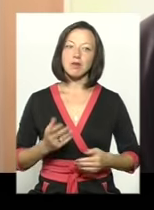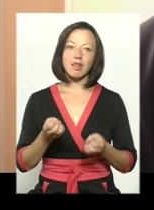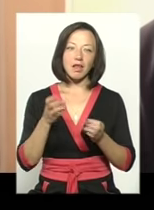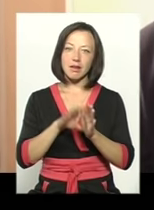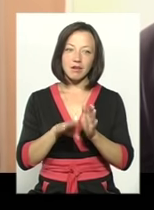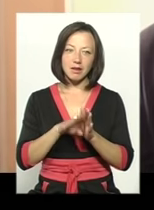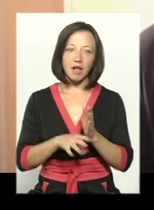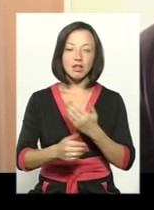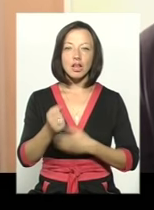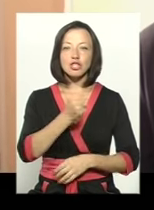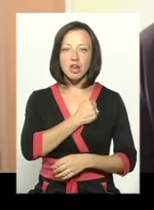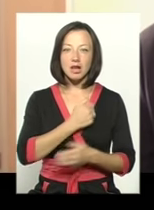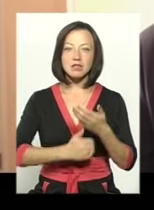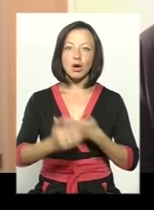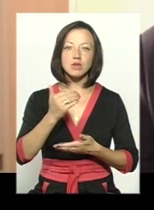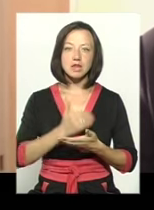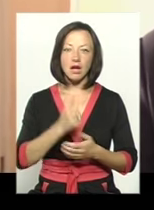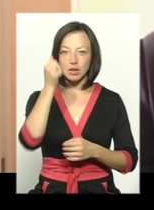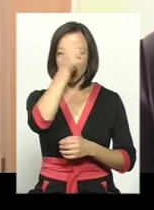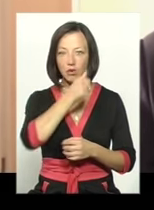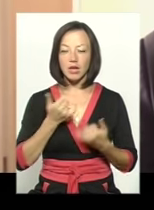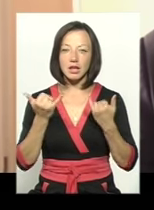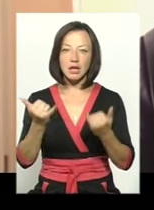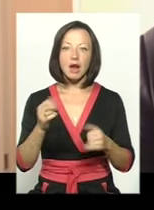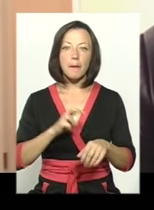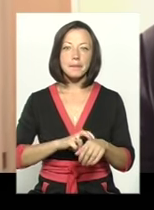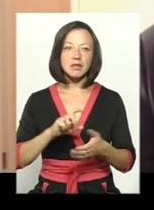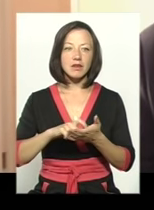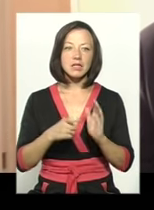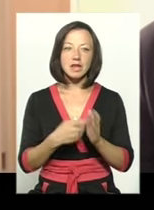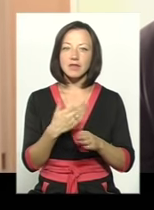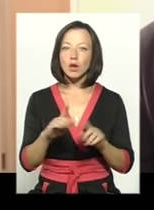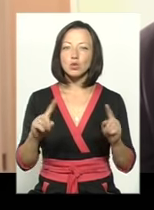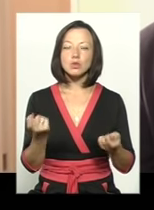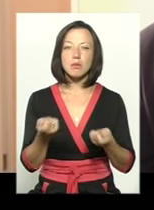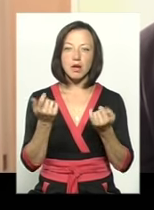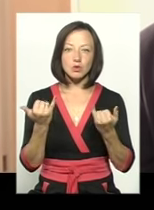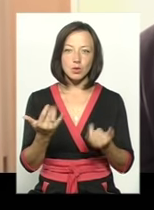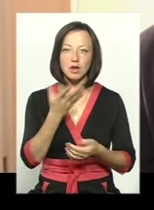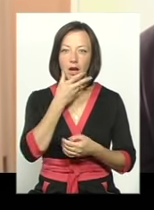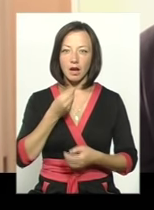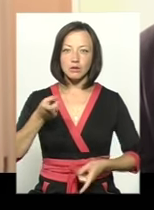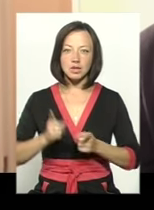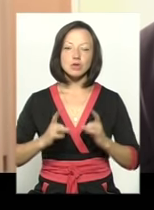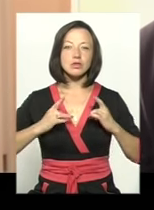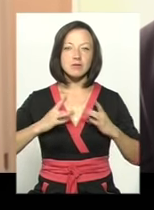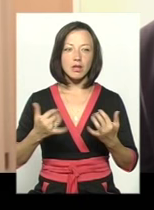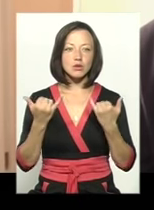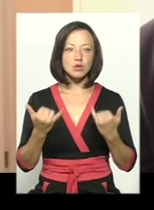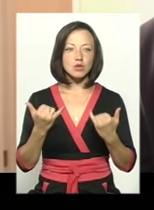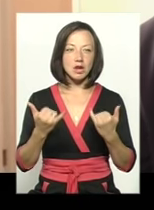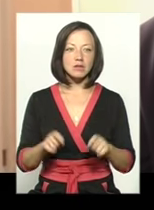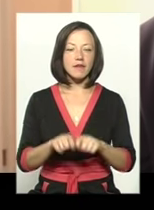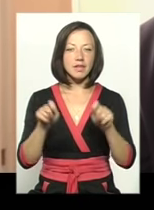На жаль, за останні роки для медиків квартири не виділялися дуже мало. Сьогодні гарне дійсне свято. Сучасна